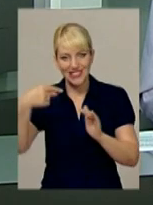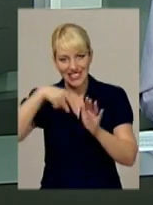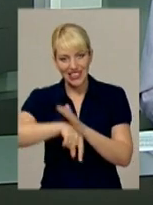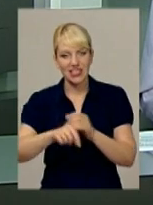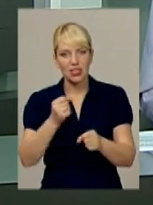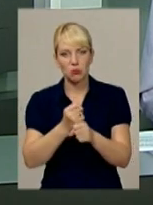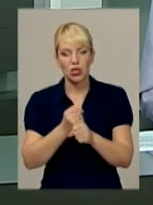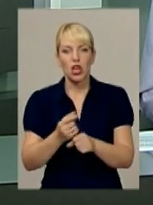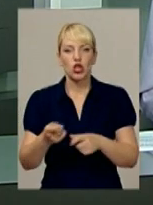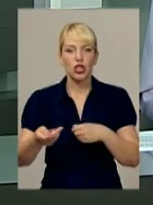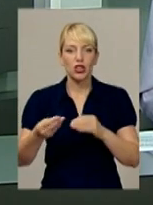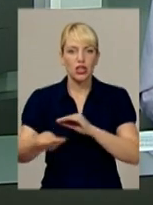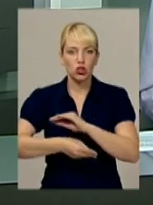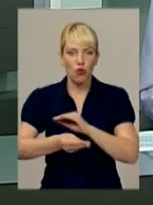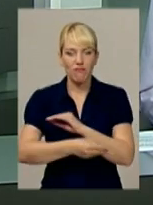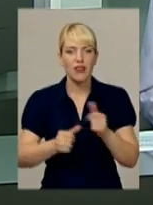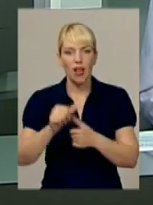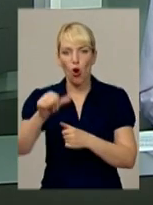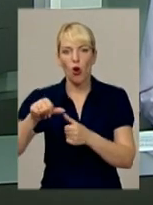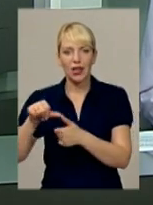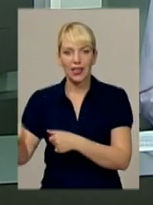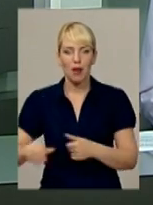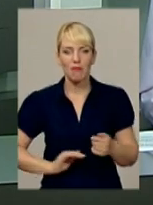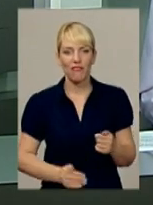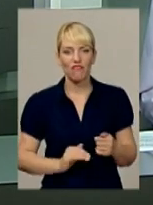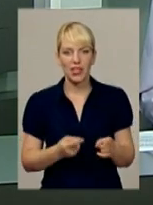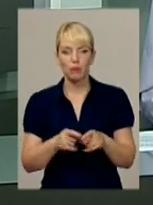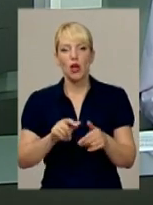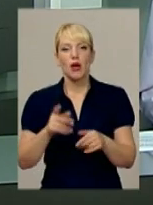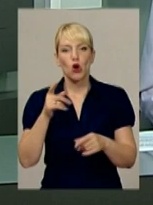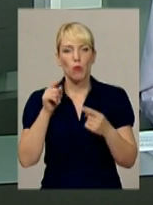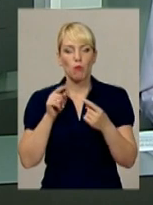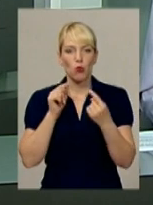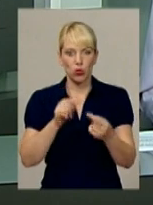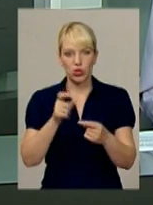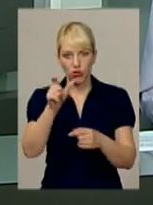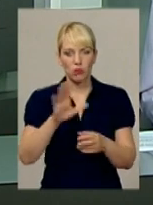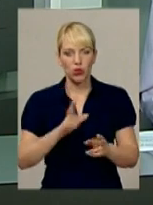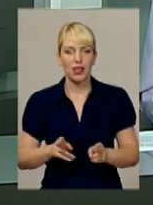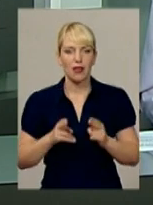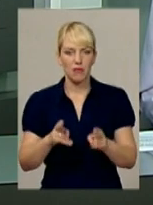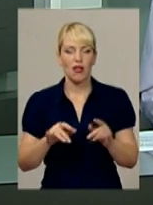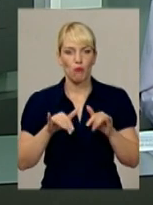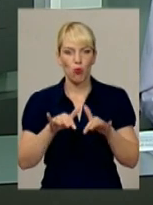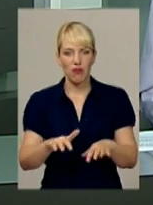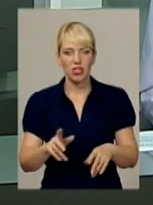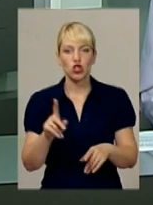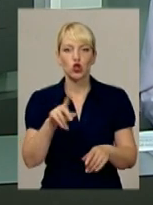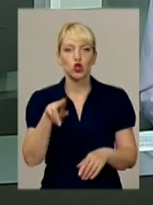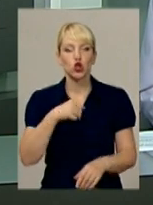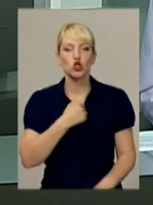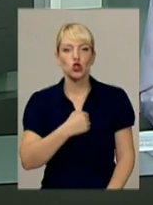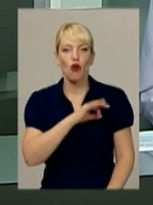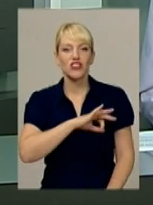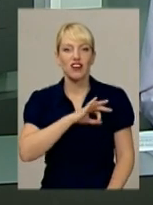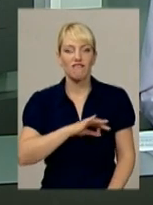посадами та кришування окремих фірм. Тоді проти Братка відкрили кримінальне провадження щодо зловживання владою та службовим становищем.